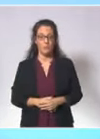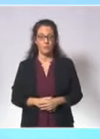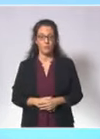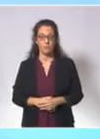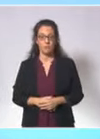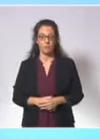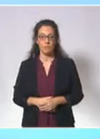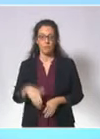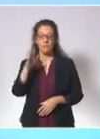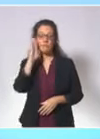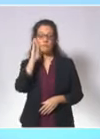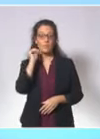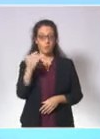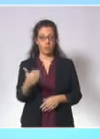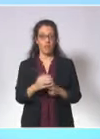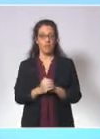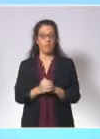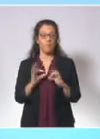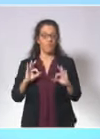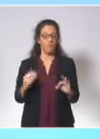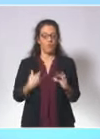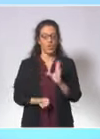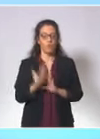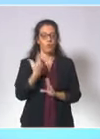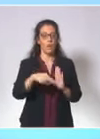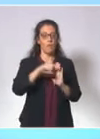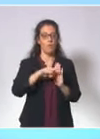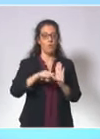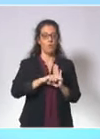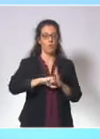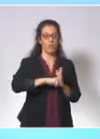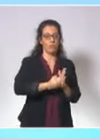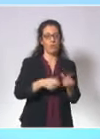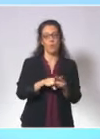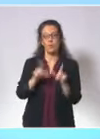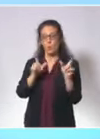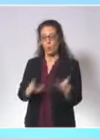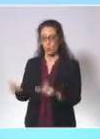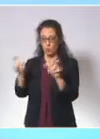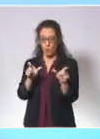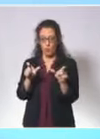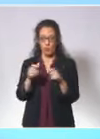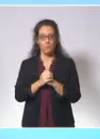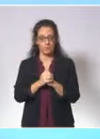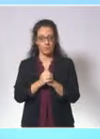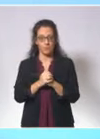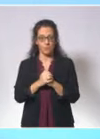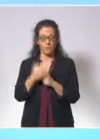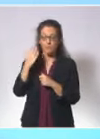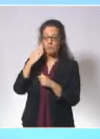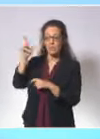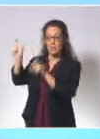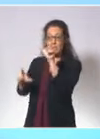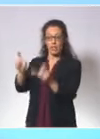nous avons décidé de nouvelles mesures de restrictions et de contrôles pour les personnes qui arriveront sur notre